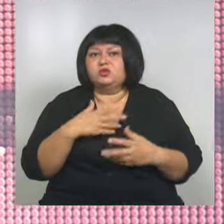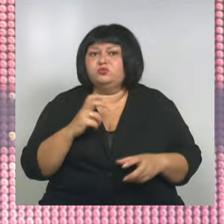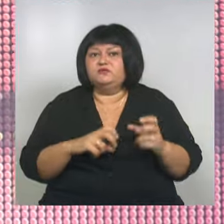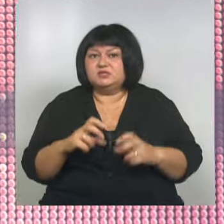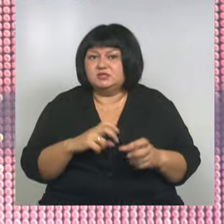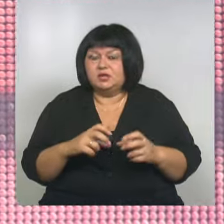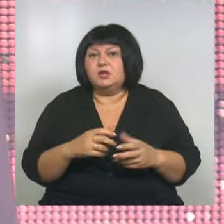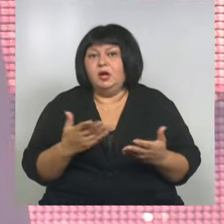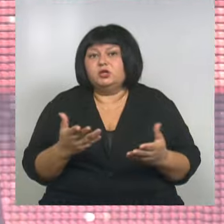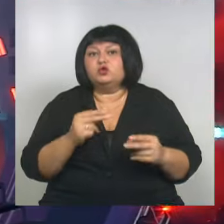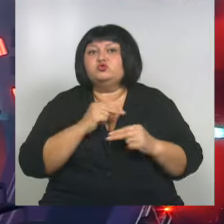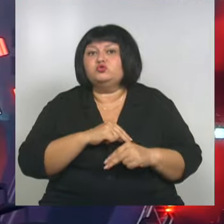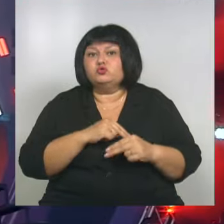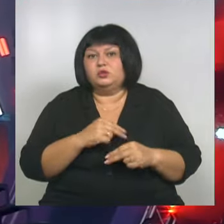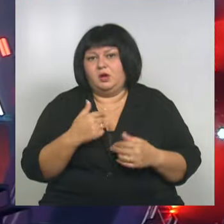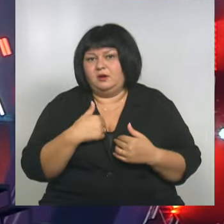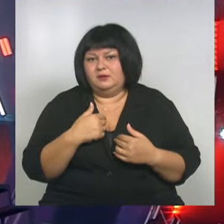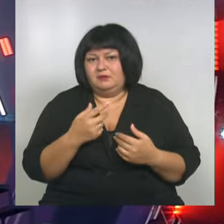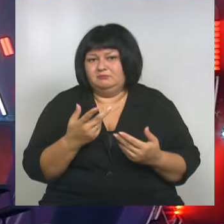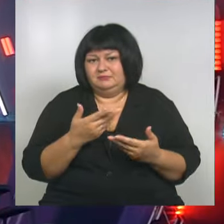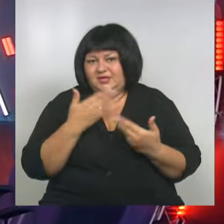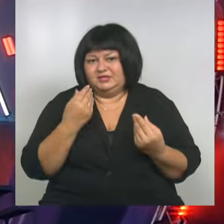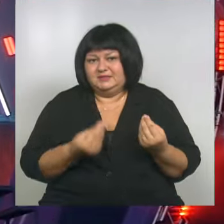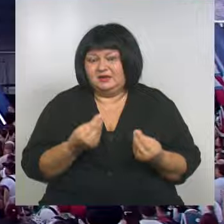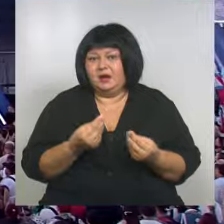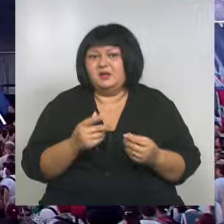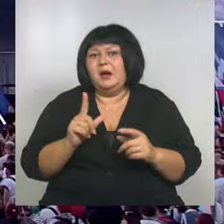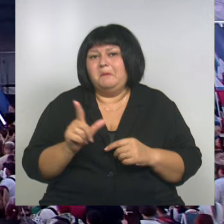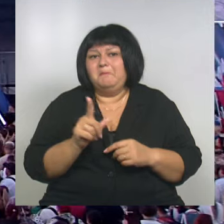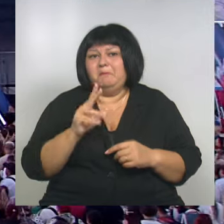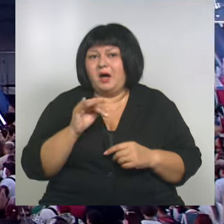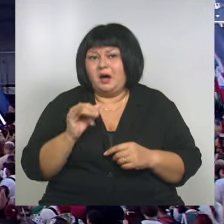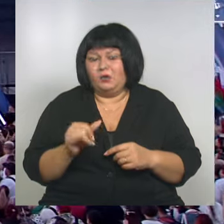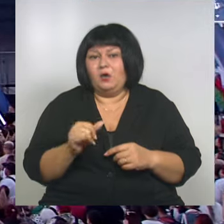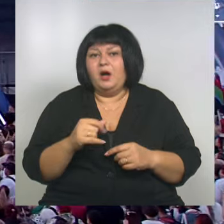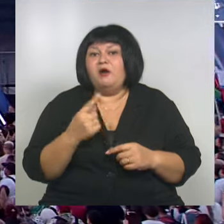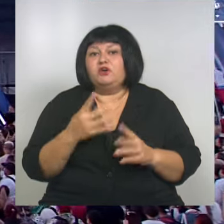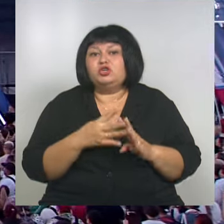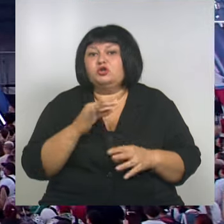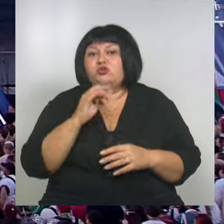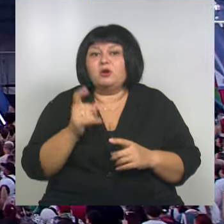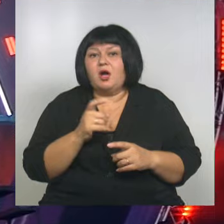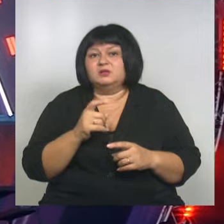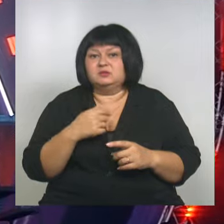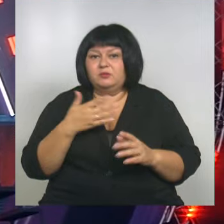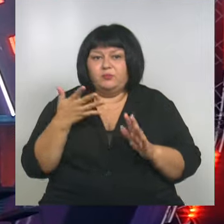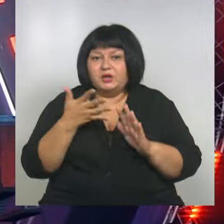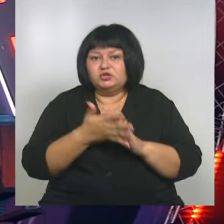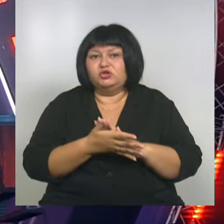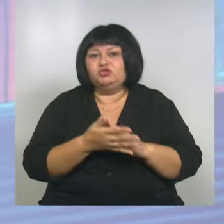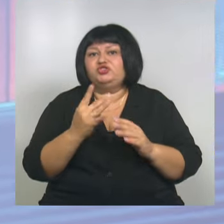Так что труда нам не составила сыграть пару. ТРГ в очередной раз прорывается через границу.